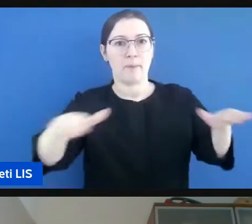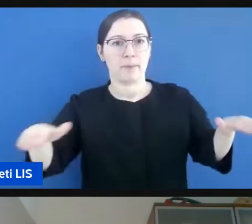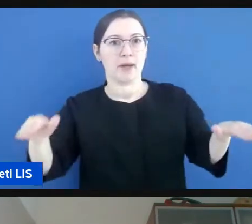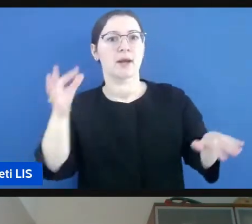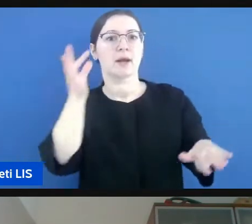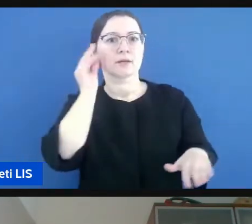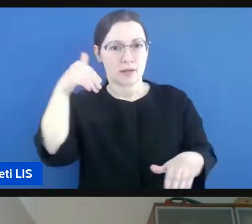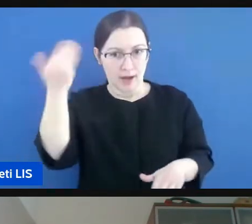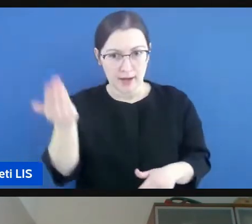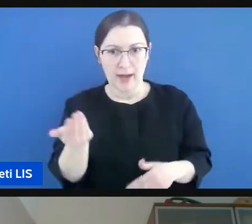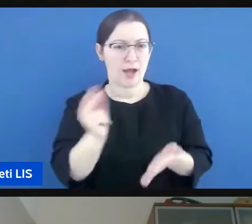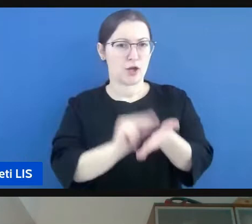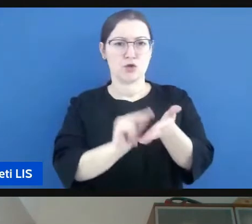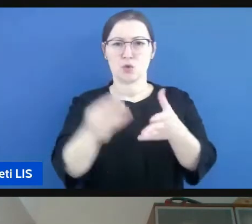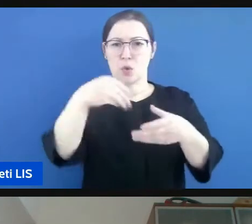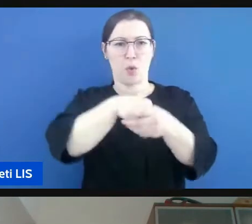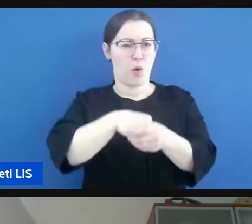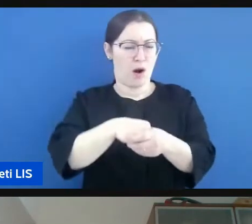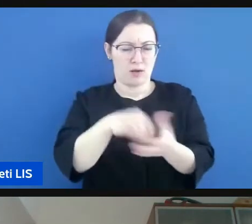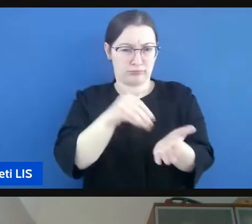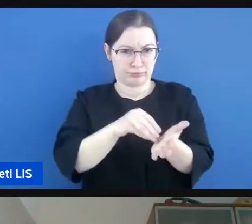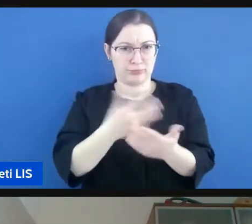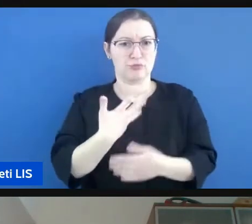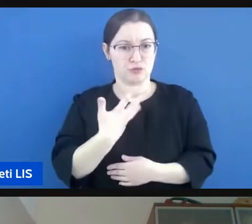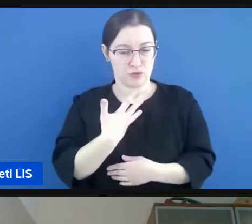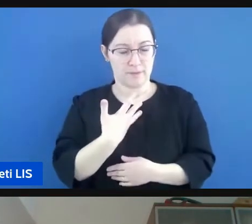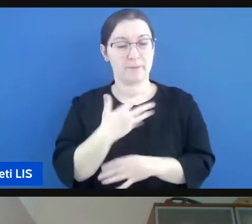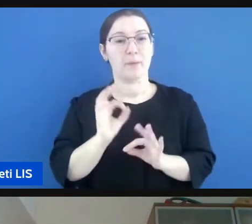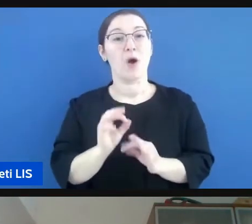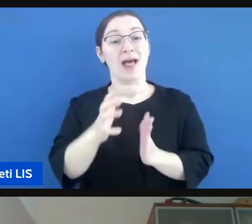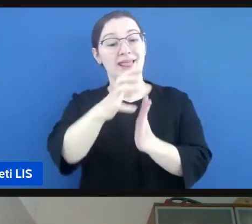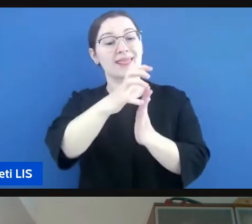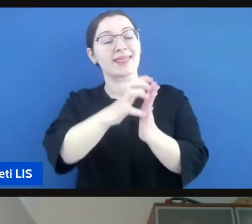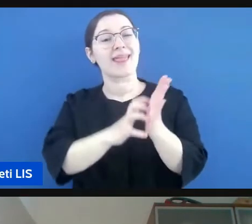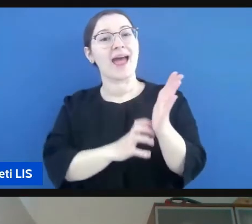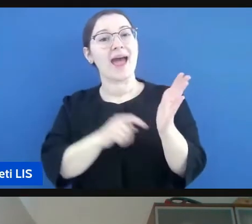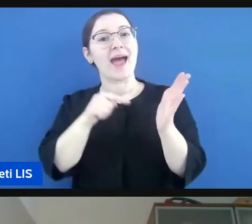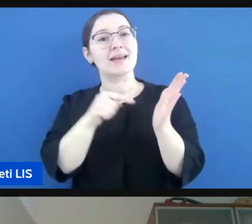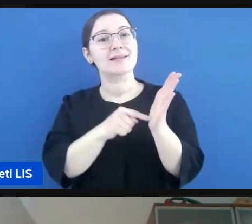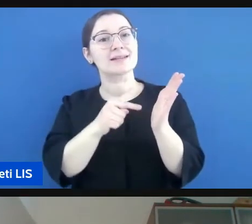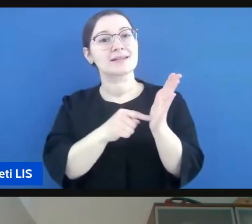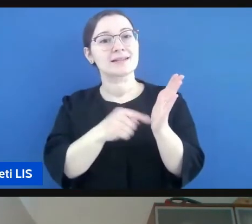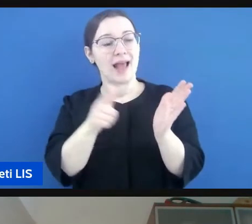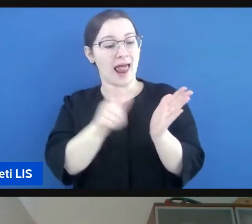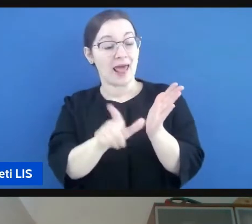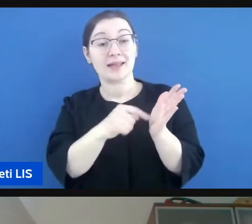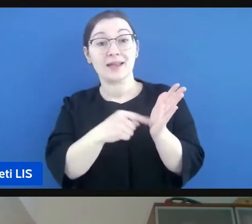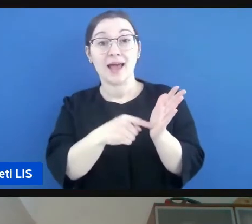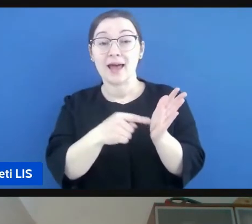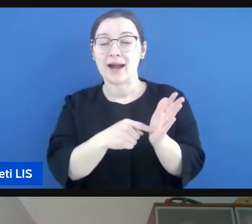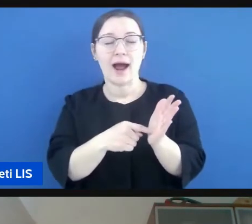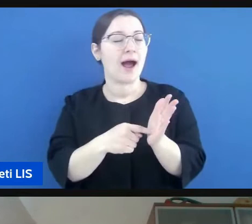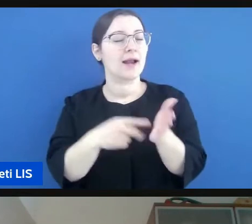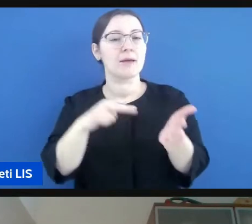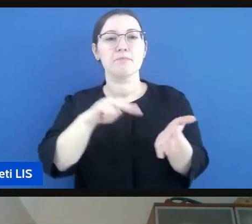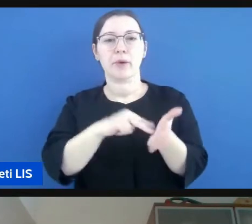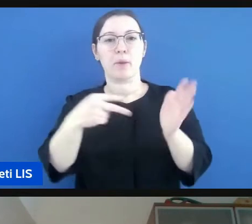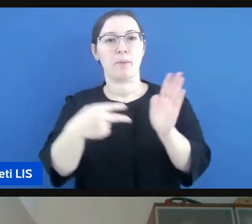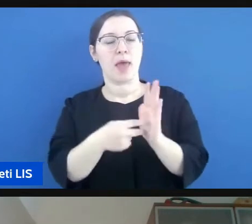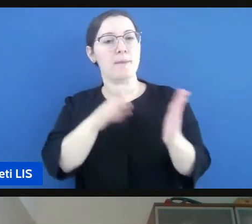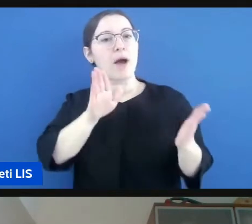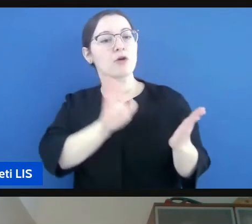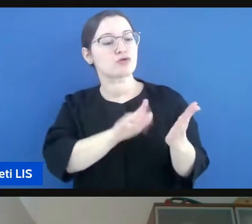c'è un problema con i testi letterari i testi letterari non si possono semplificare e quindi si può fare un